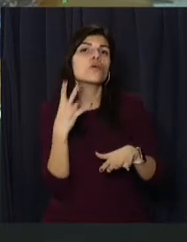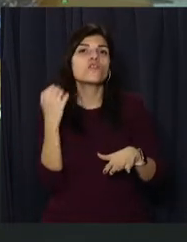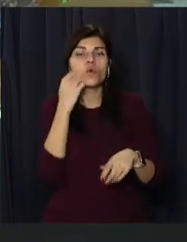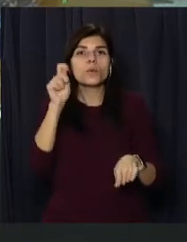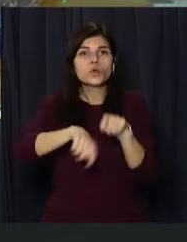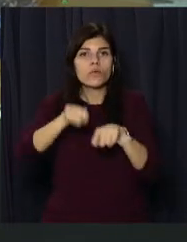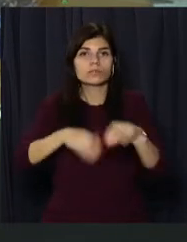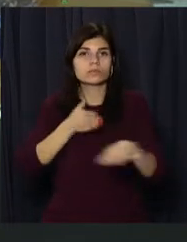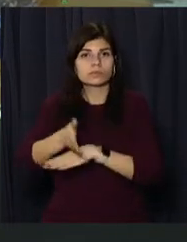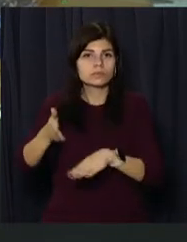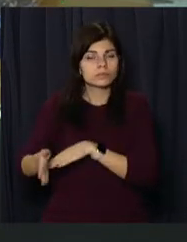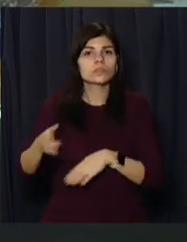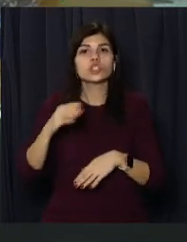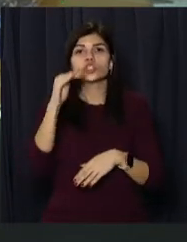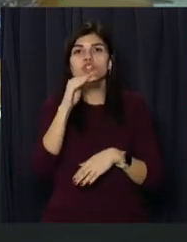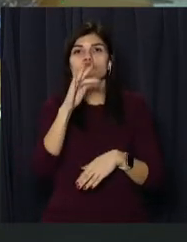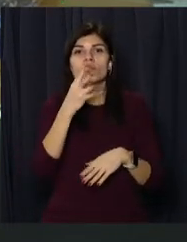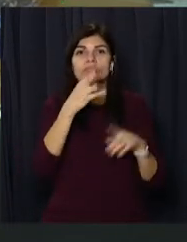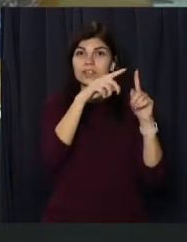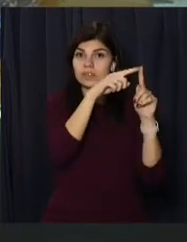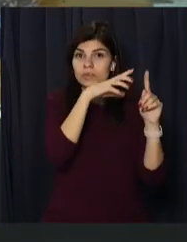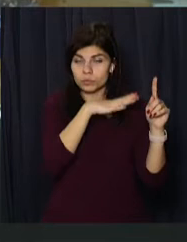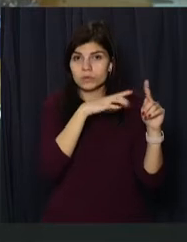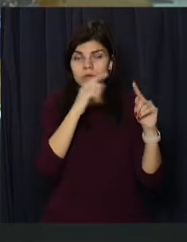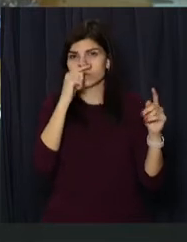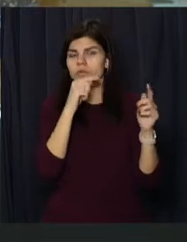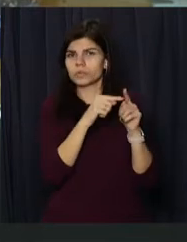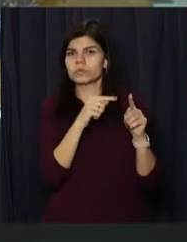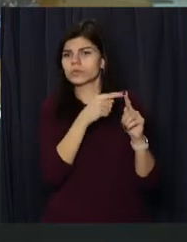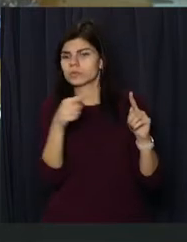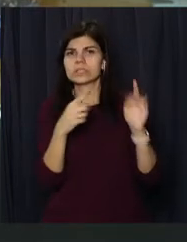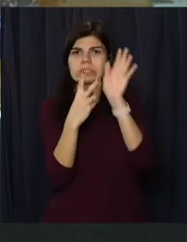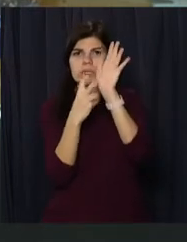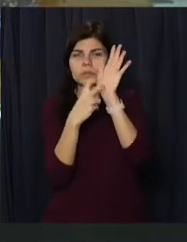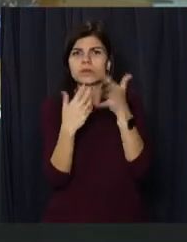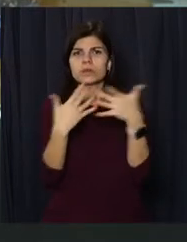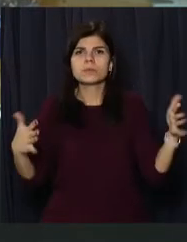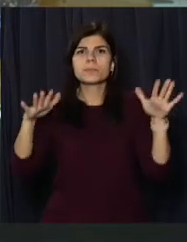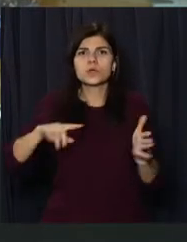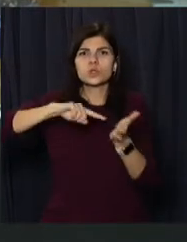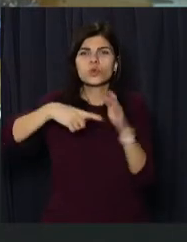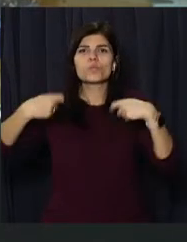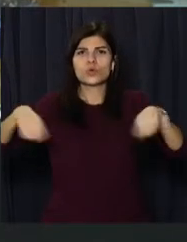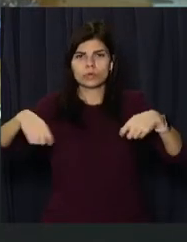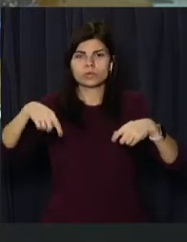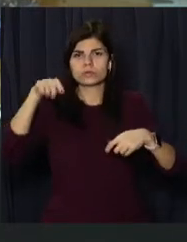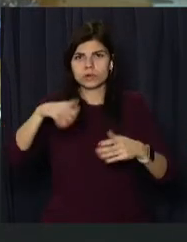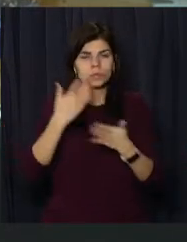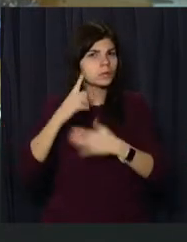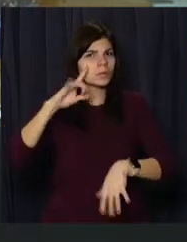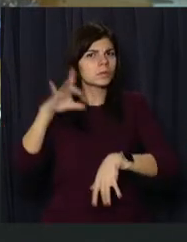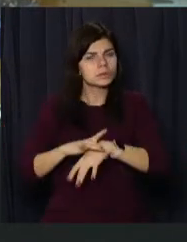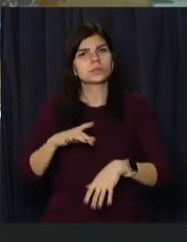перевірок, які тривали із жовтня, до уваги правоохоронців потрапили майже 700 торговельних об'єктів. На 30 із них виявили